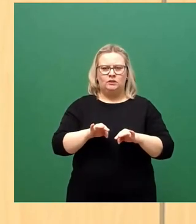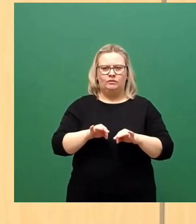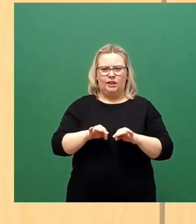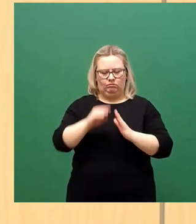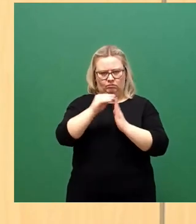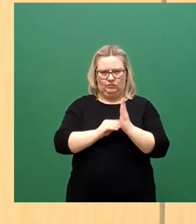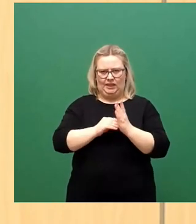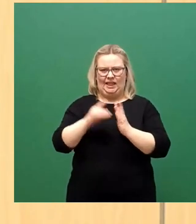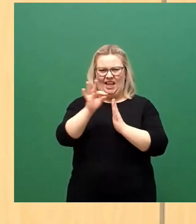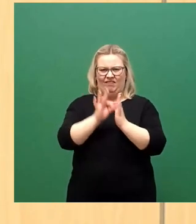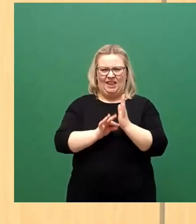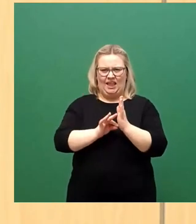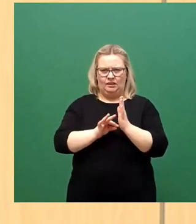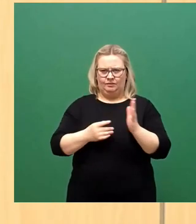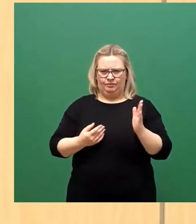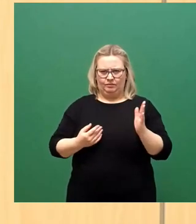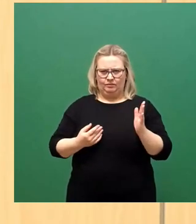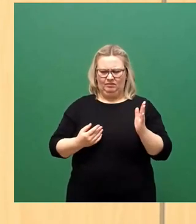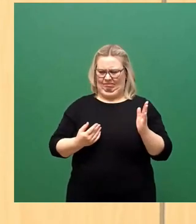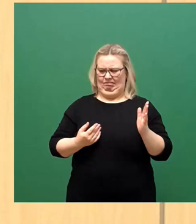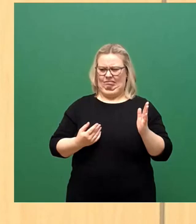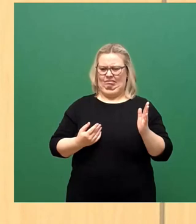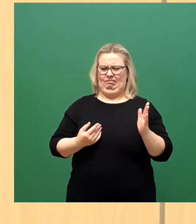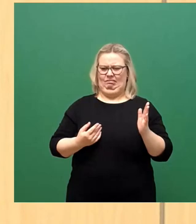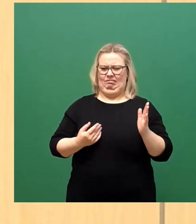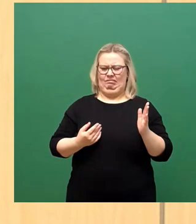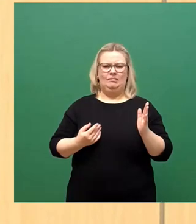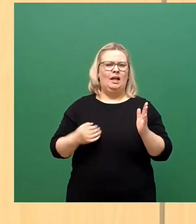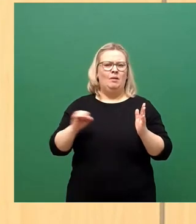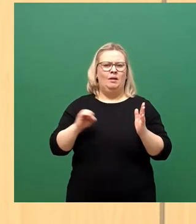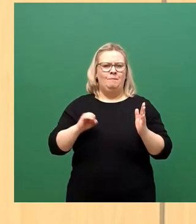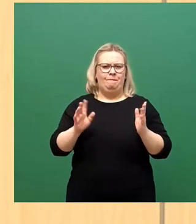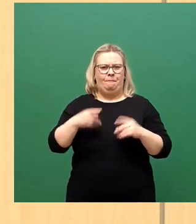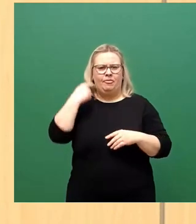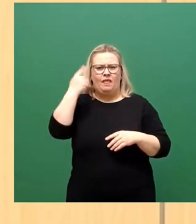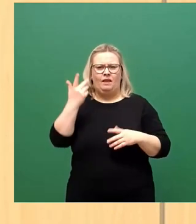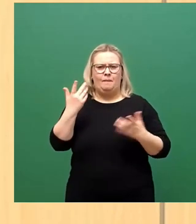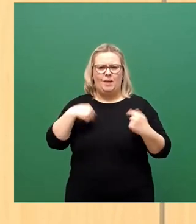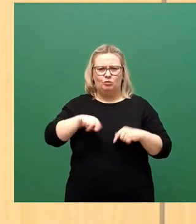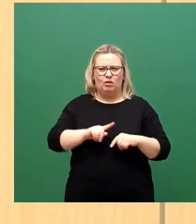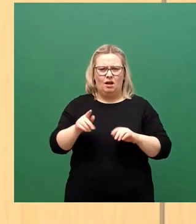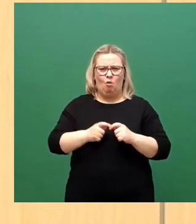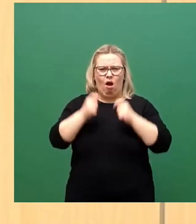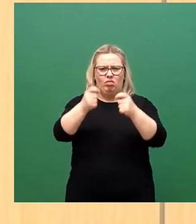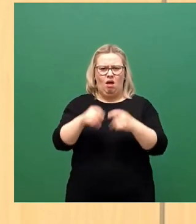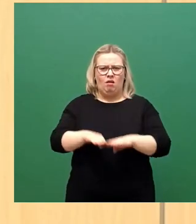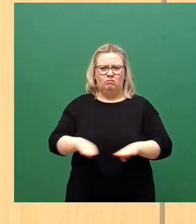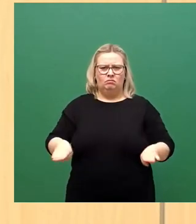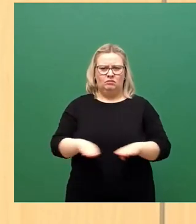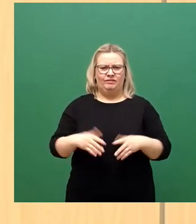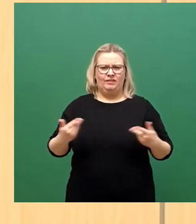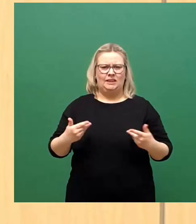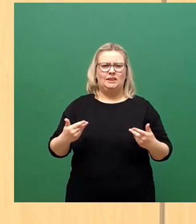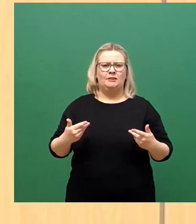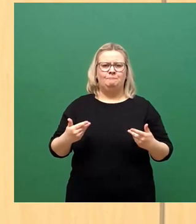Formulierung tritt die Hybris dieses Antrages, besser des Denkens, welches diesem Antrag zugrunde liegt, zutage. Ihnen